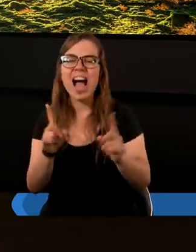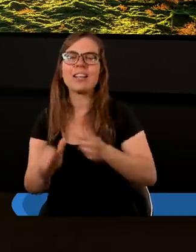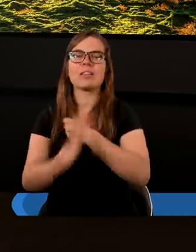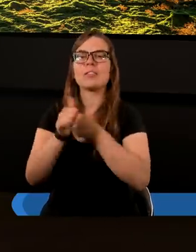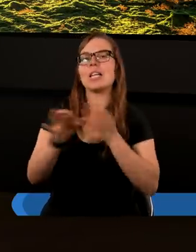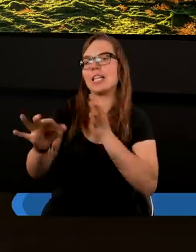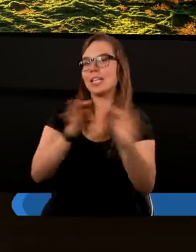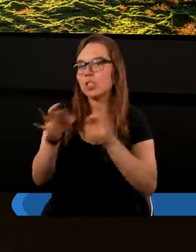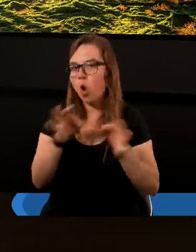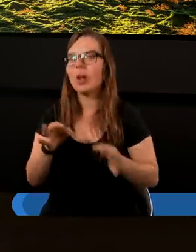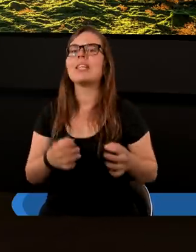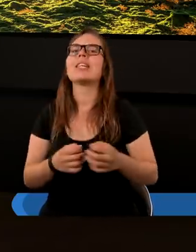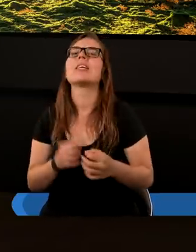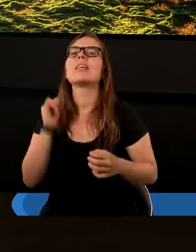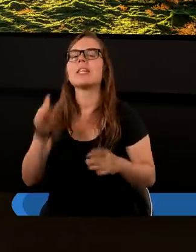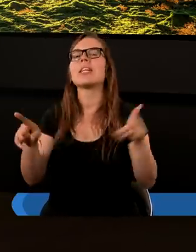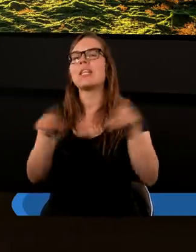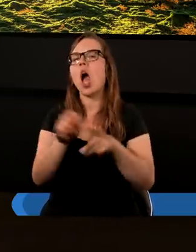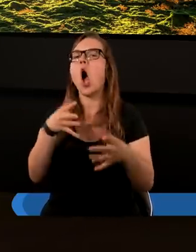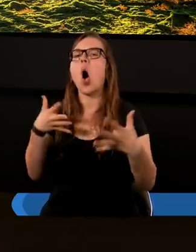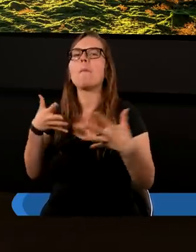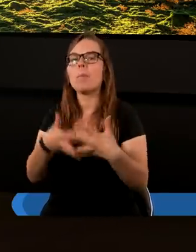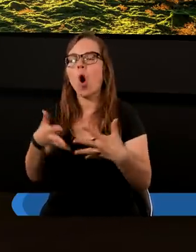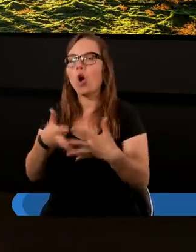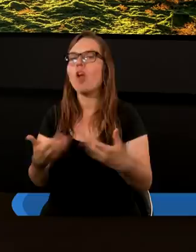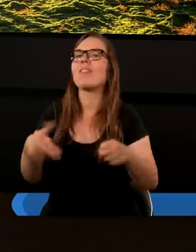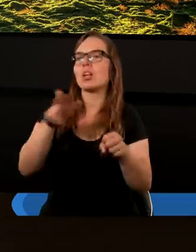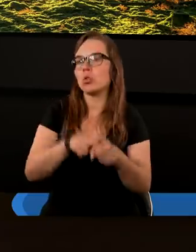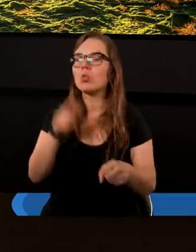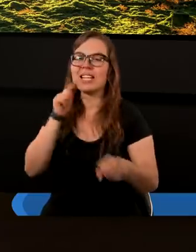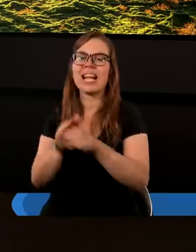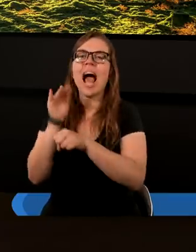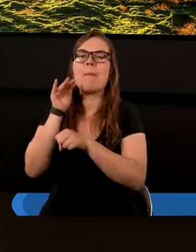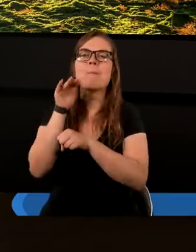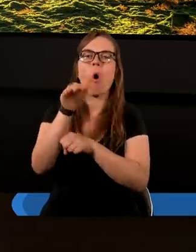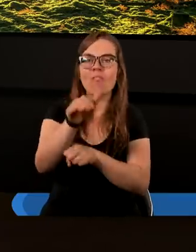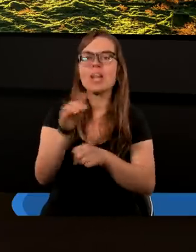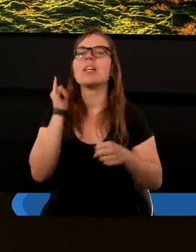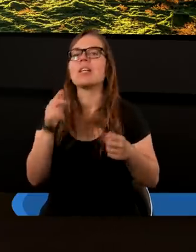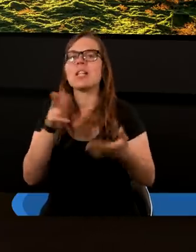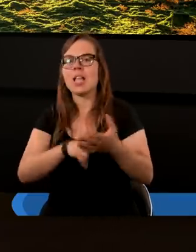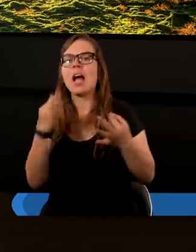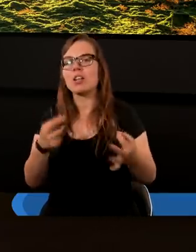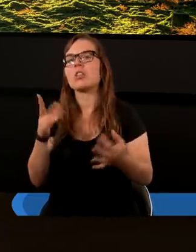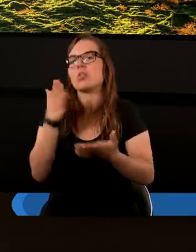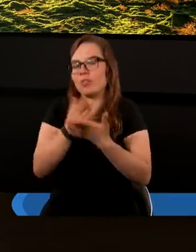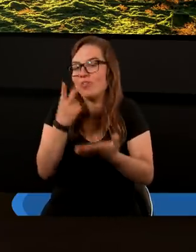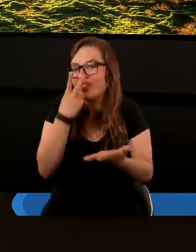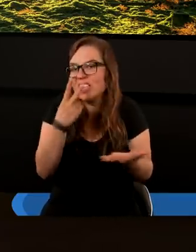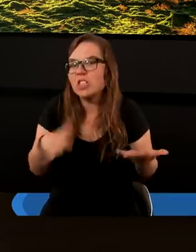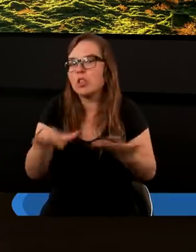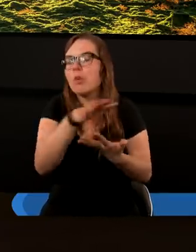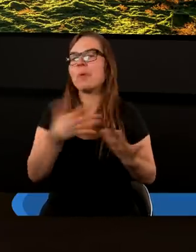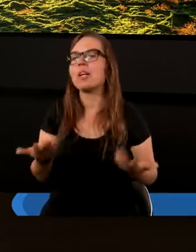historyczne i o proroctwach, które zapowiadają. No i dzisiaj widzimy, że